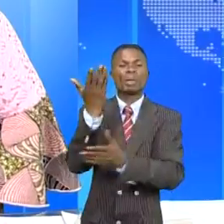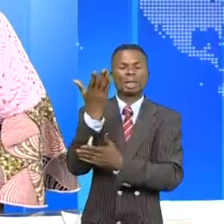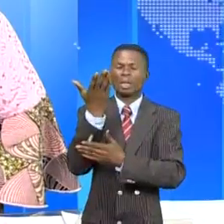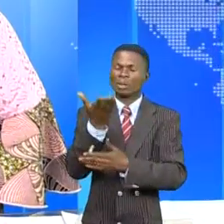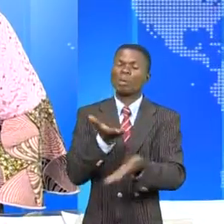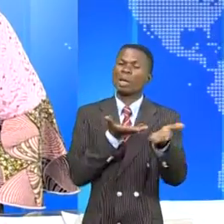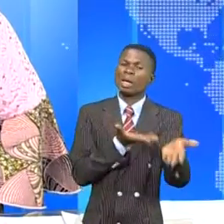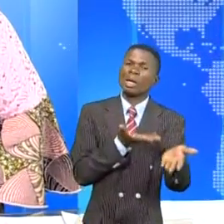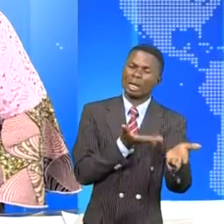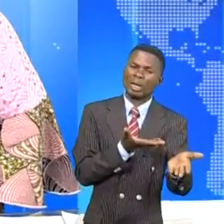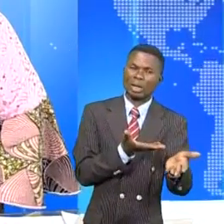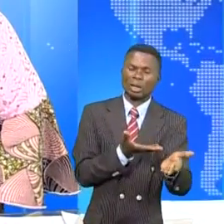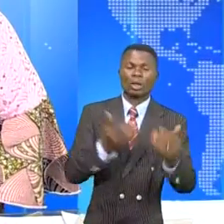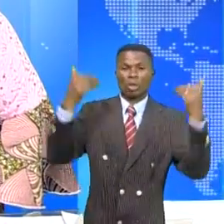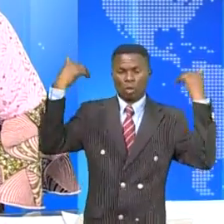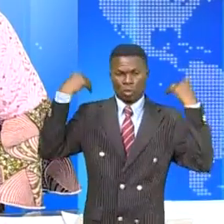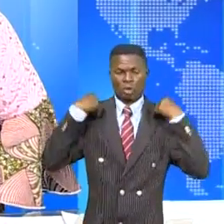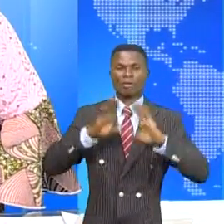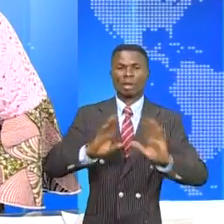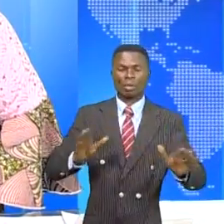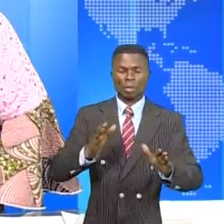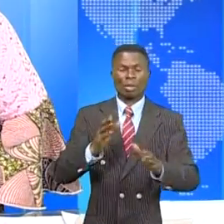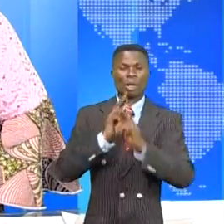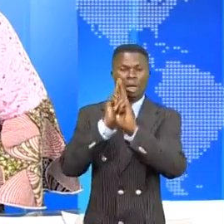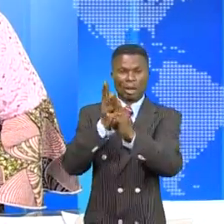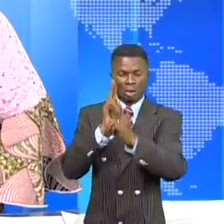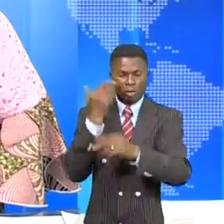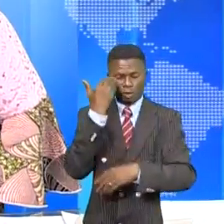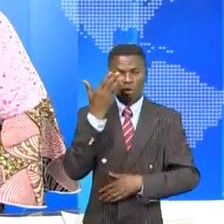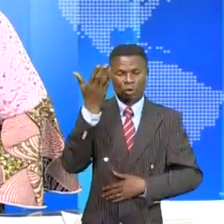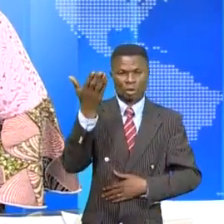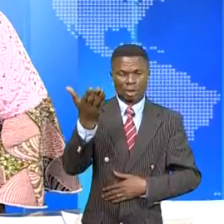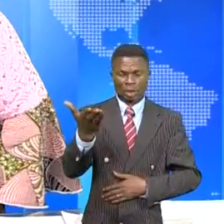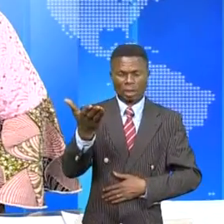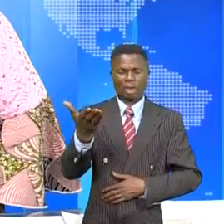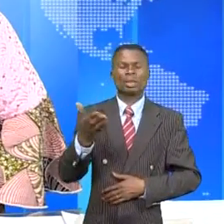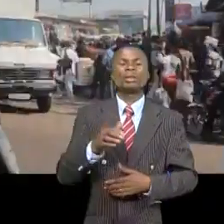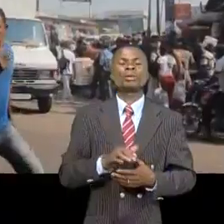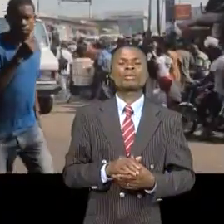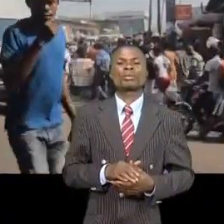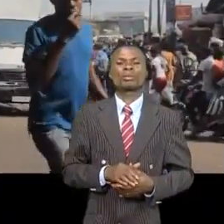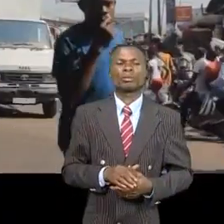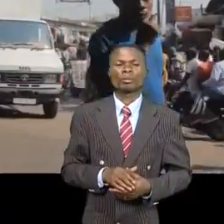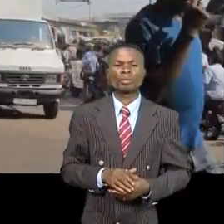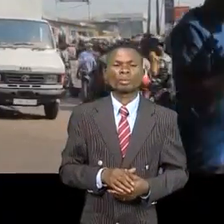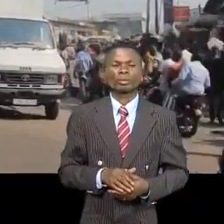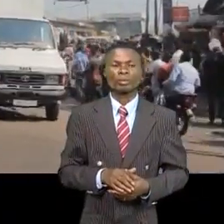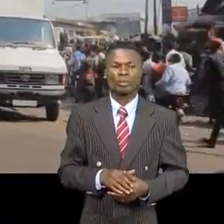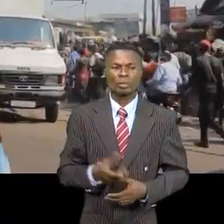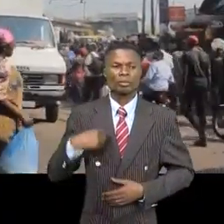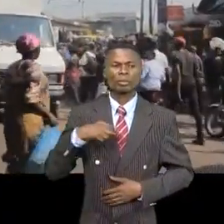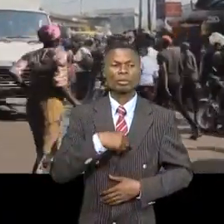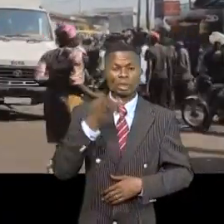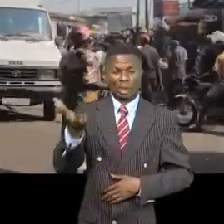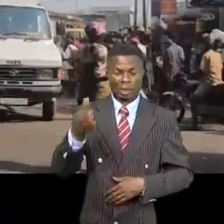un cri de dépresses aux autorités compétentes. Un reportage de Maminosa commenté par Myrène Deké. Nous sommes